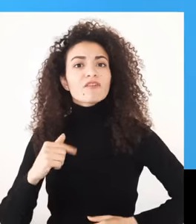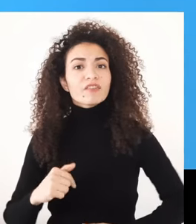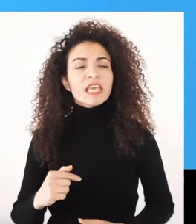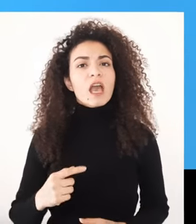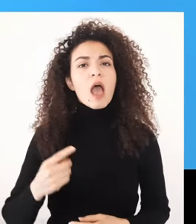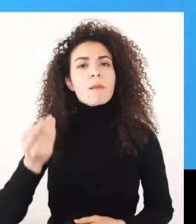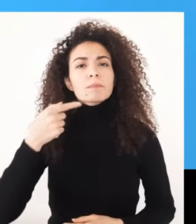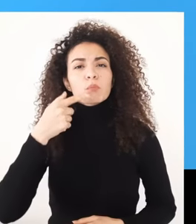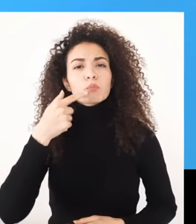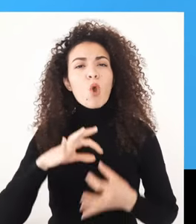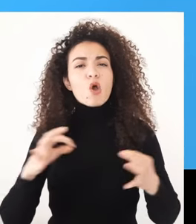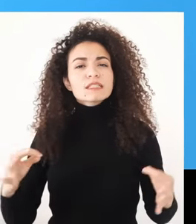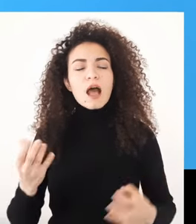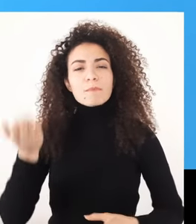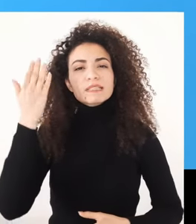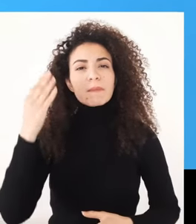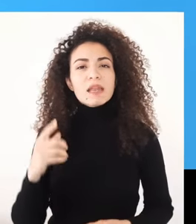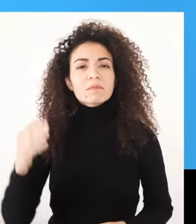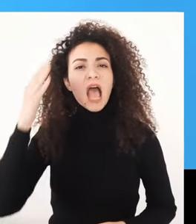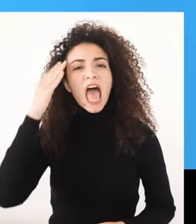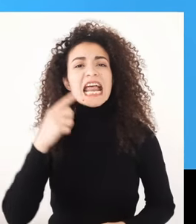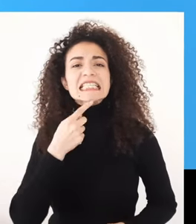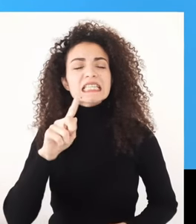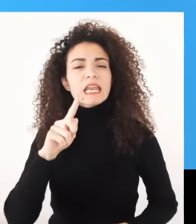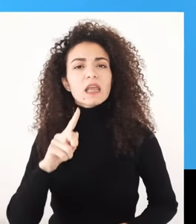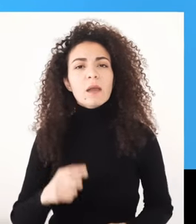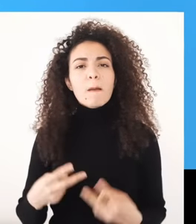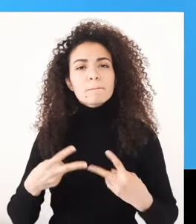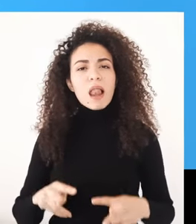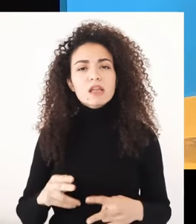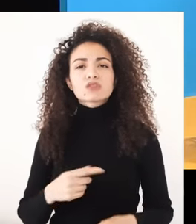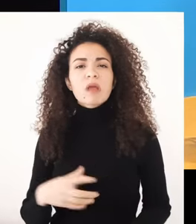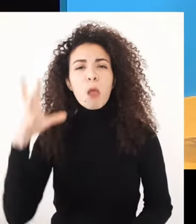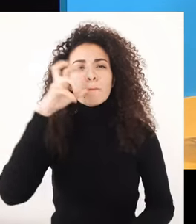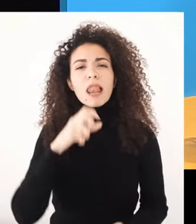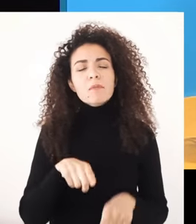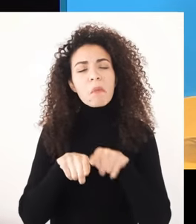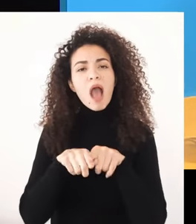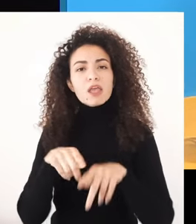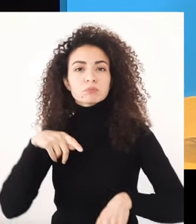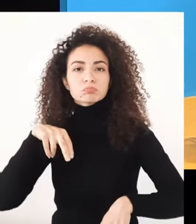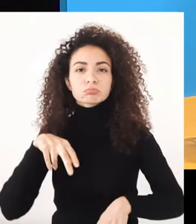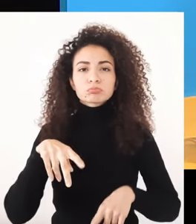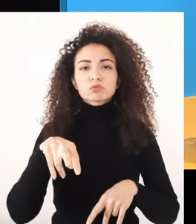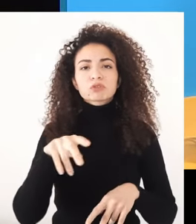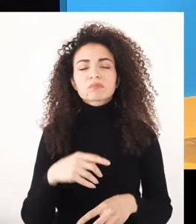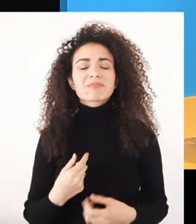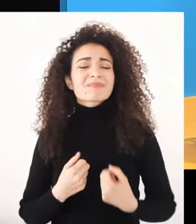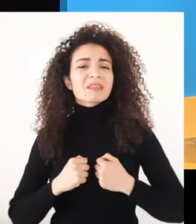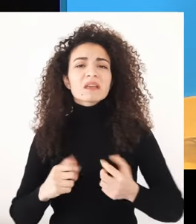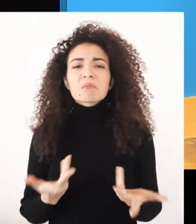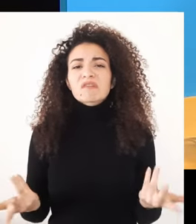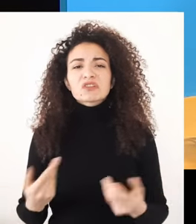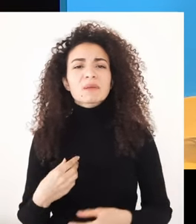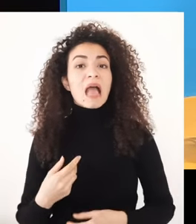والرفاهية بيحكي عن طريقة احتفاله بليلة الدخول بالألفية التالية كان عم بيتنزع مع شقيقه بشوارع المدينة